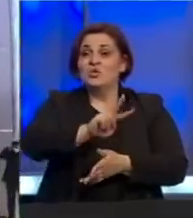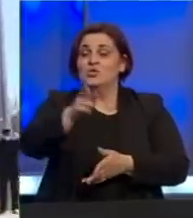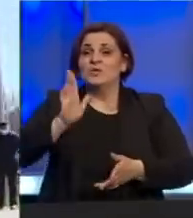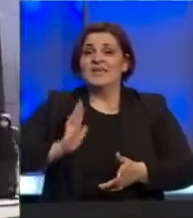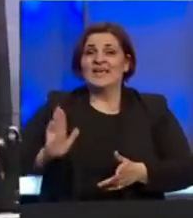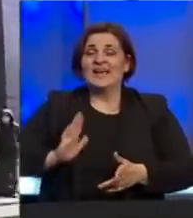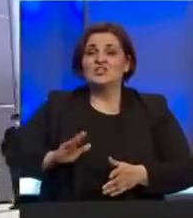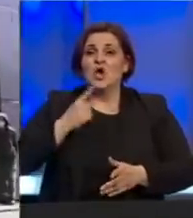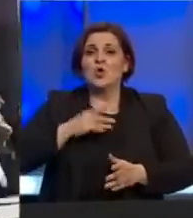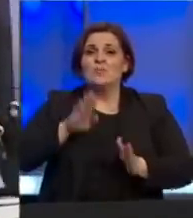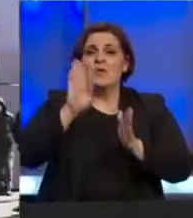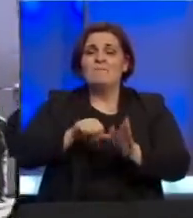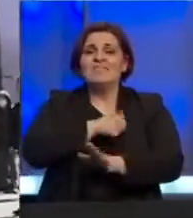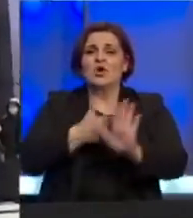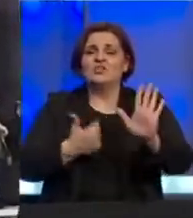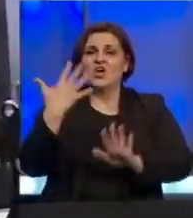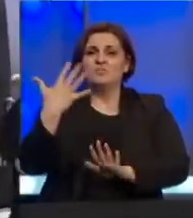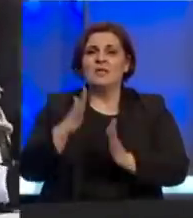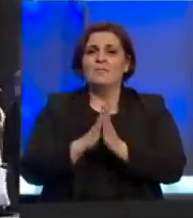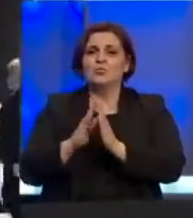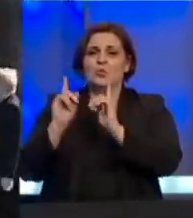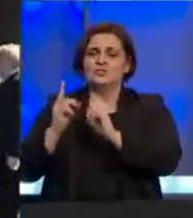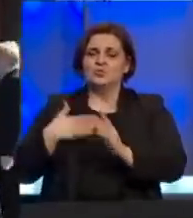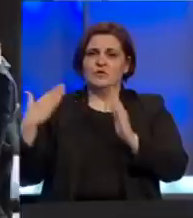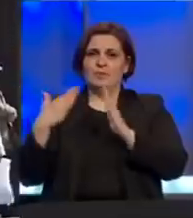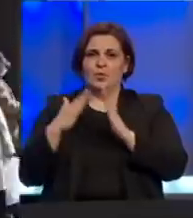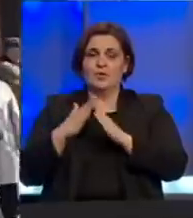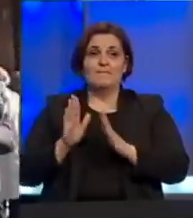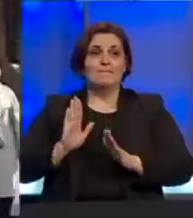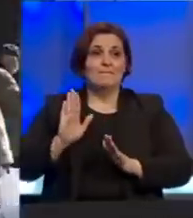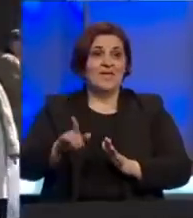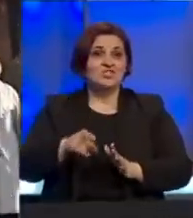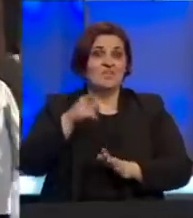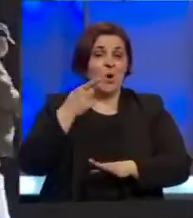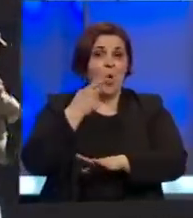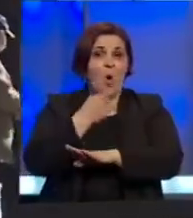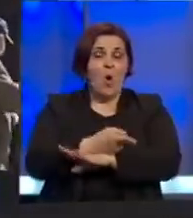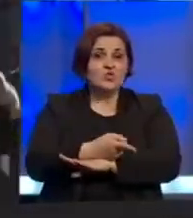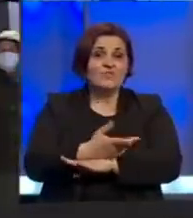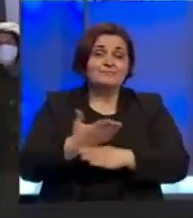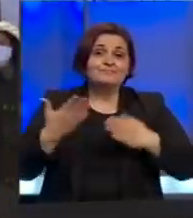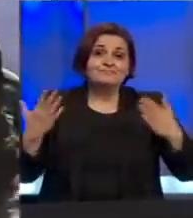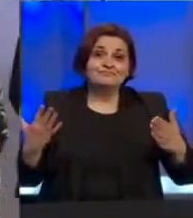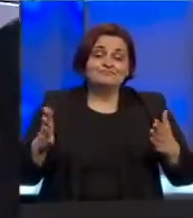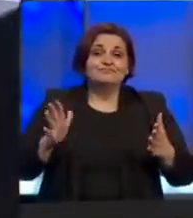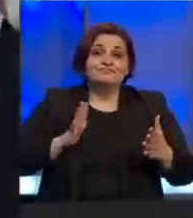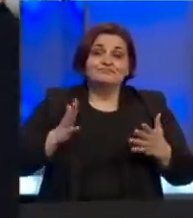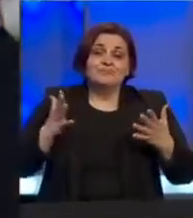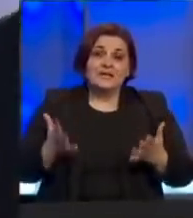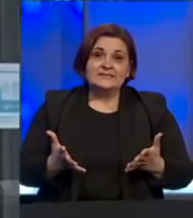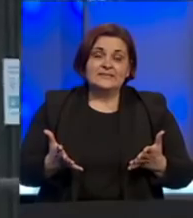građani mlađi od 65 godina ostanu u svojim kućama međutim ova odluka nosi i određene rizike